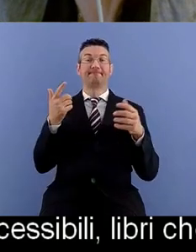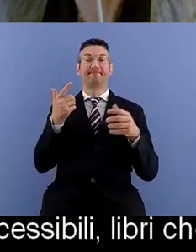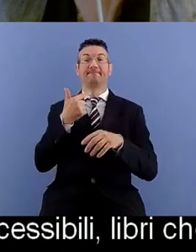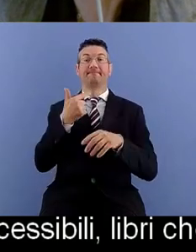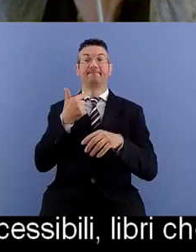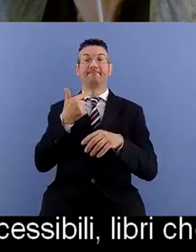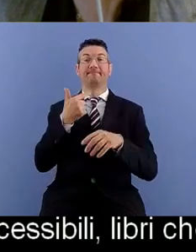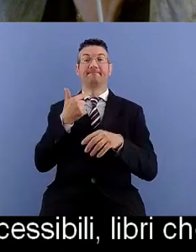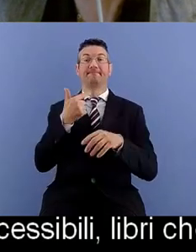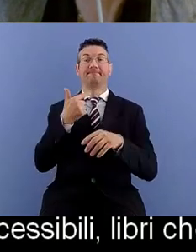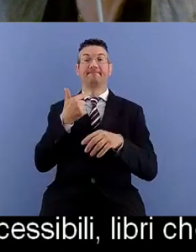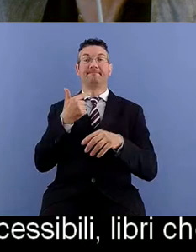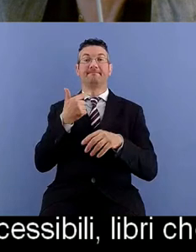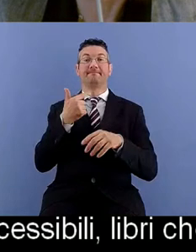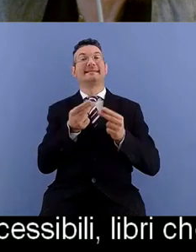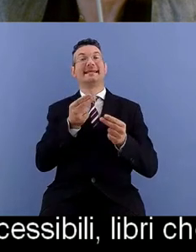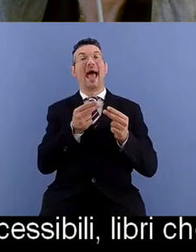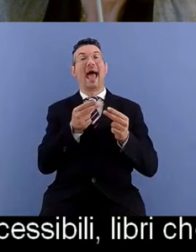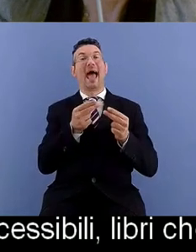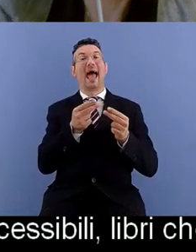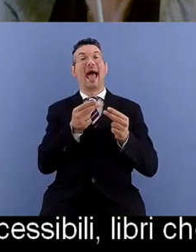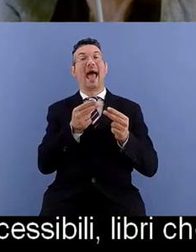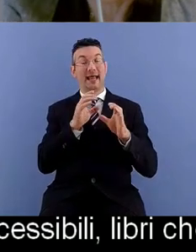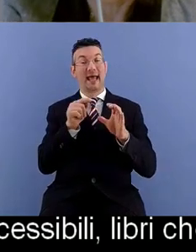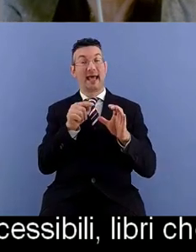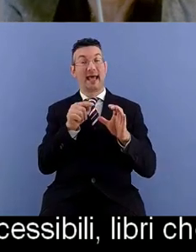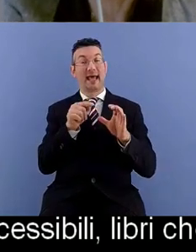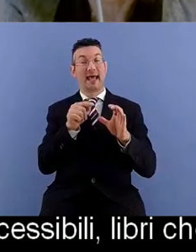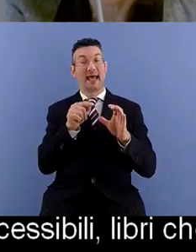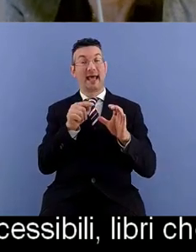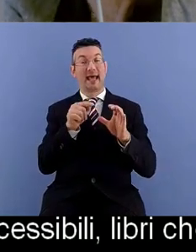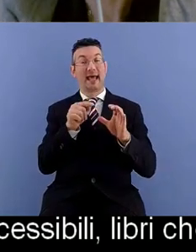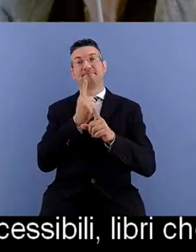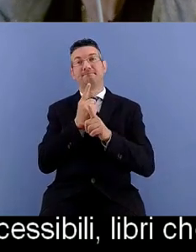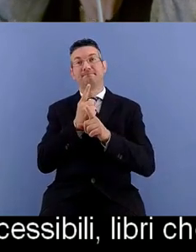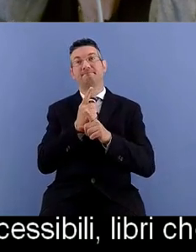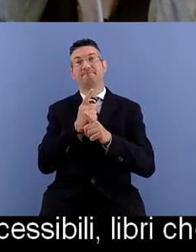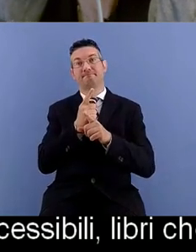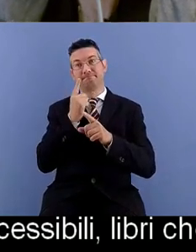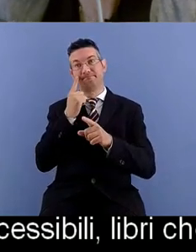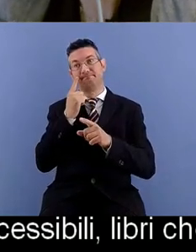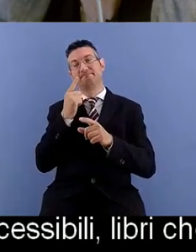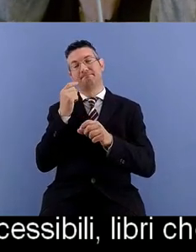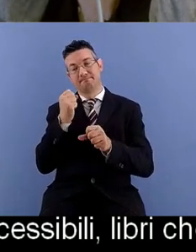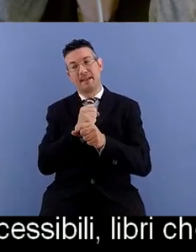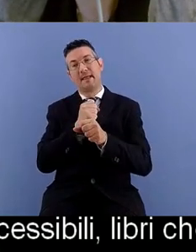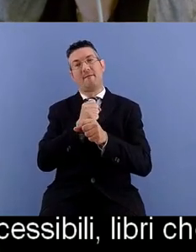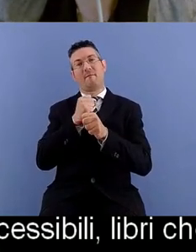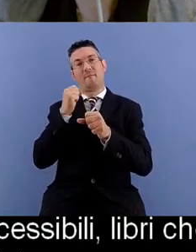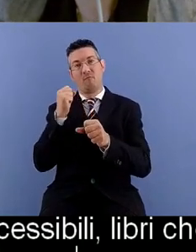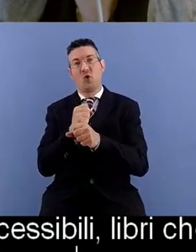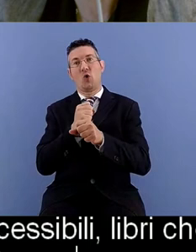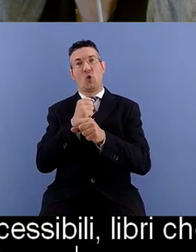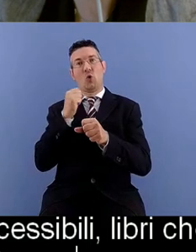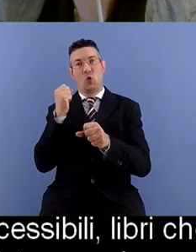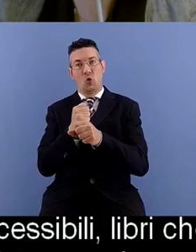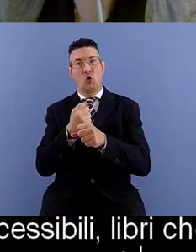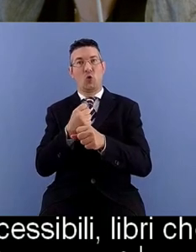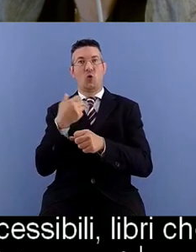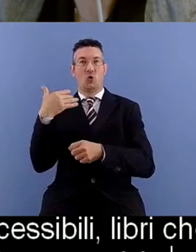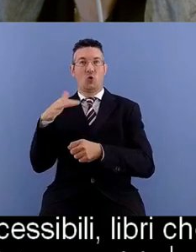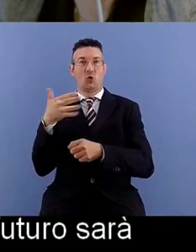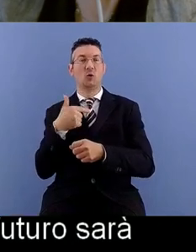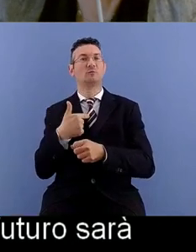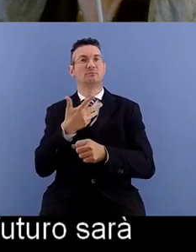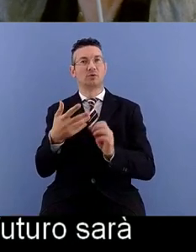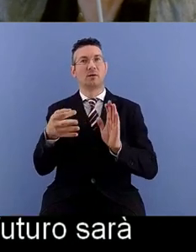anche solo per rispettare le norme diciamo così sarà un futuro impegnativo e cito alcune delle norme che